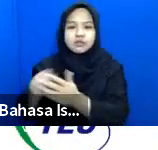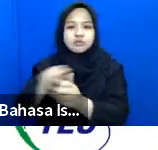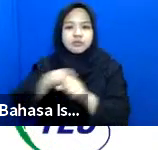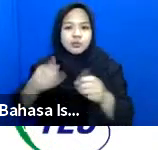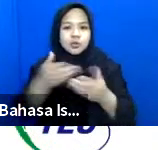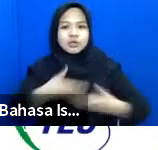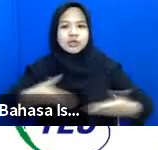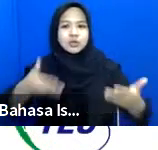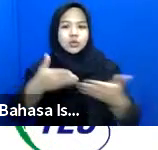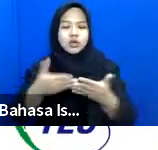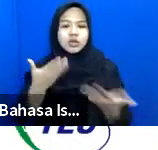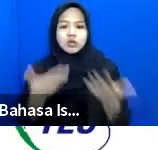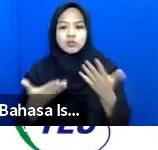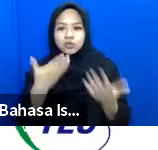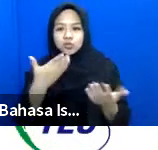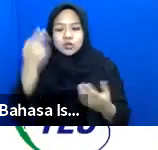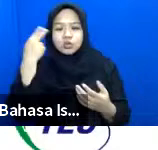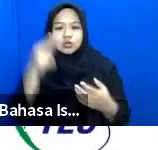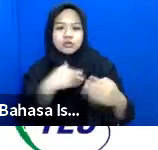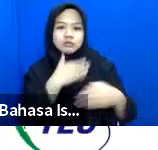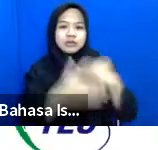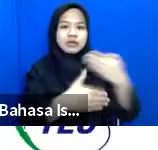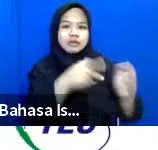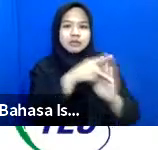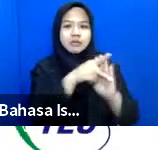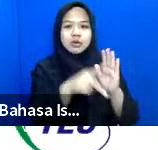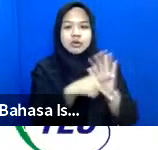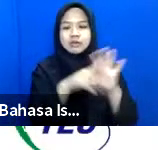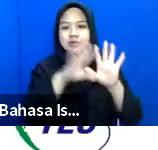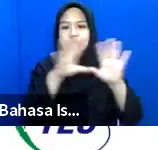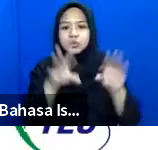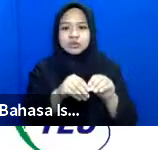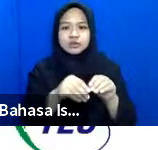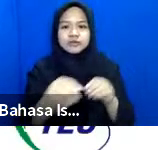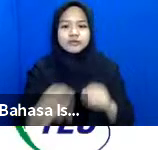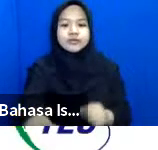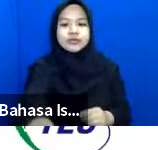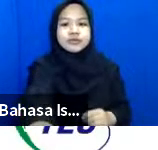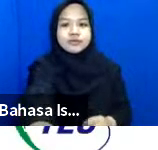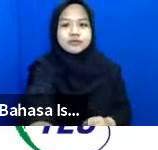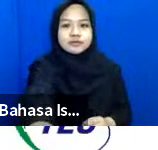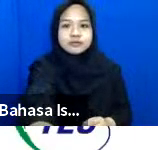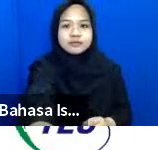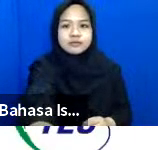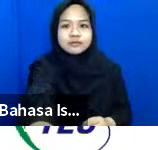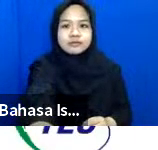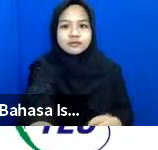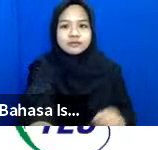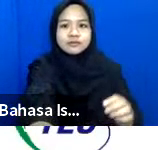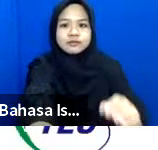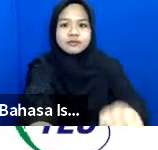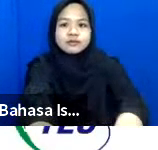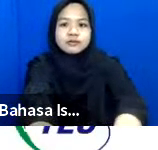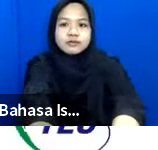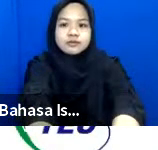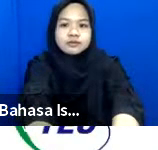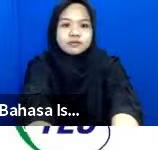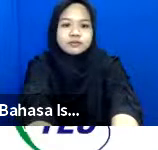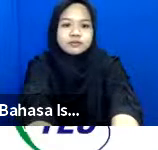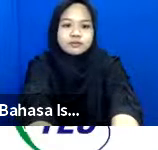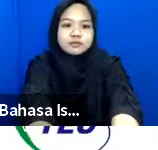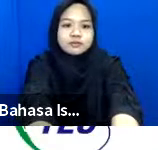lingkungan yang memungkinkan untuk penerapan program inklusif yang lanjut selanjutnya adalah Dunoham